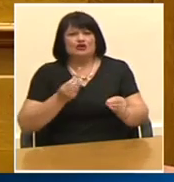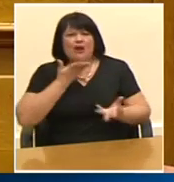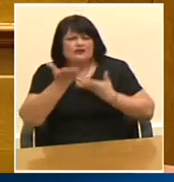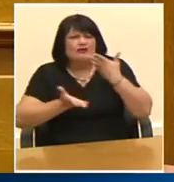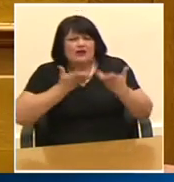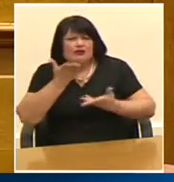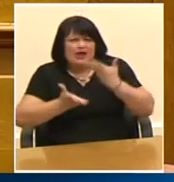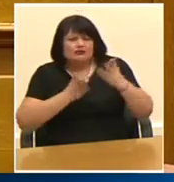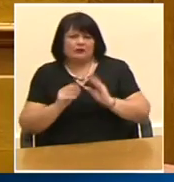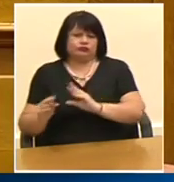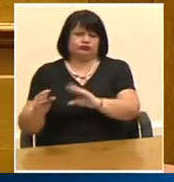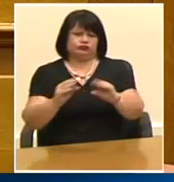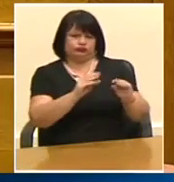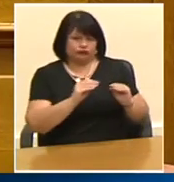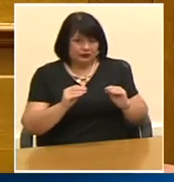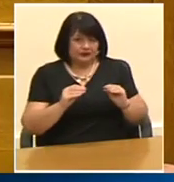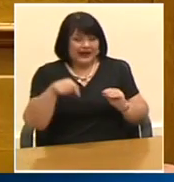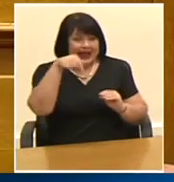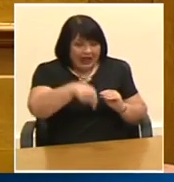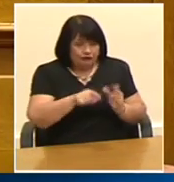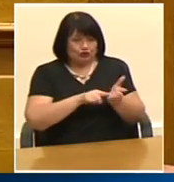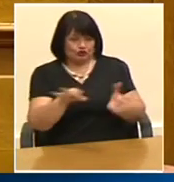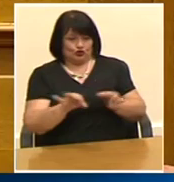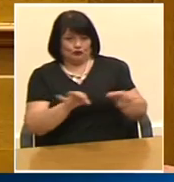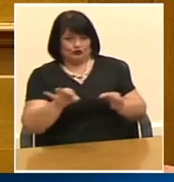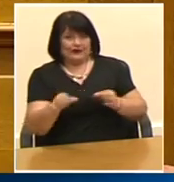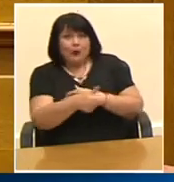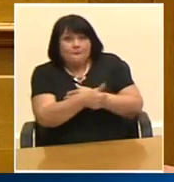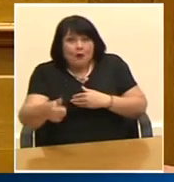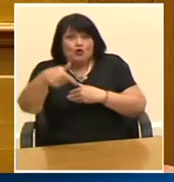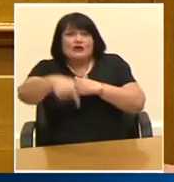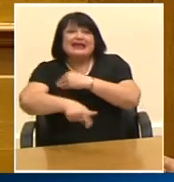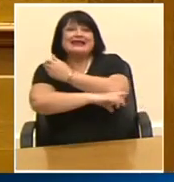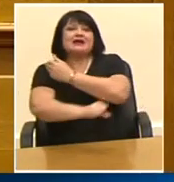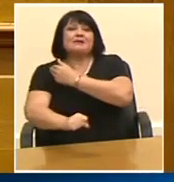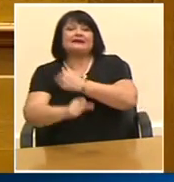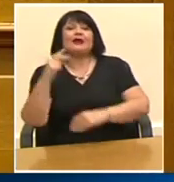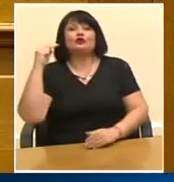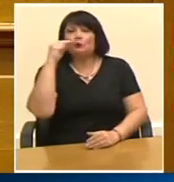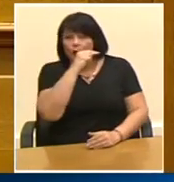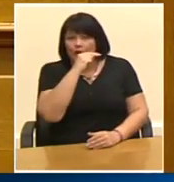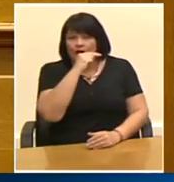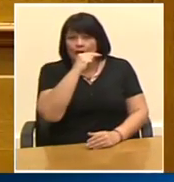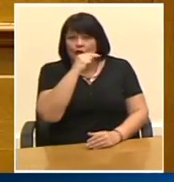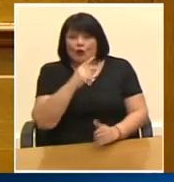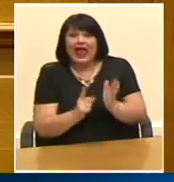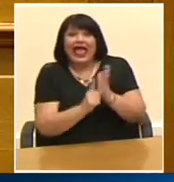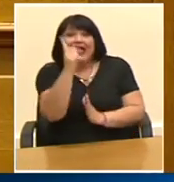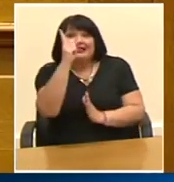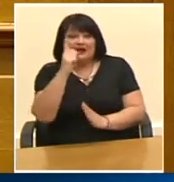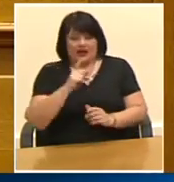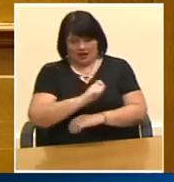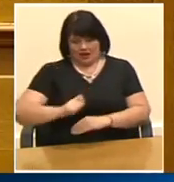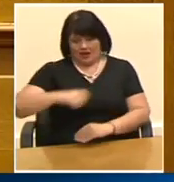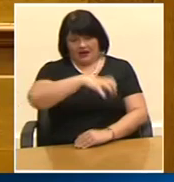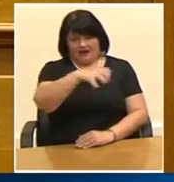Με το ενλόγω νομοσχέδιο μόνο στη Γενική Γραμματεία Πρωθυπουργού προβλέπεται η λειτουργία 11 γραφείων μίας